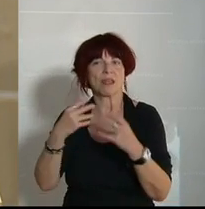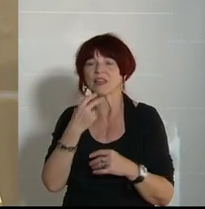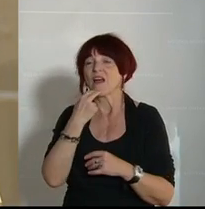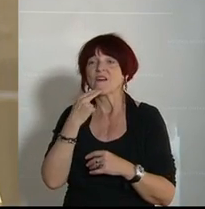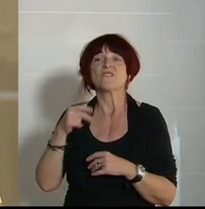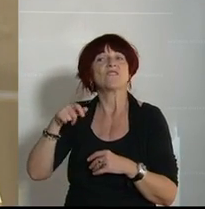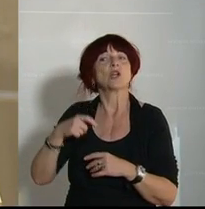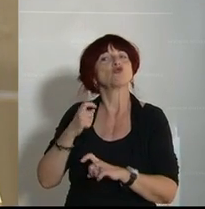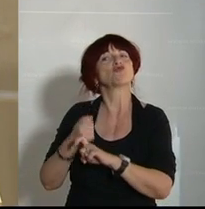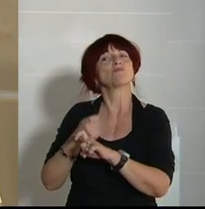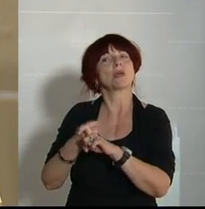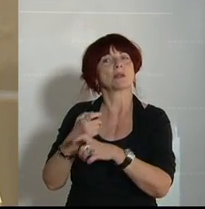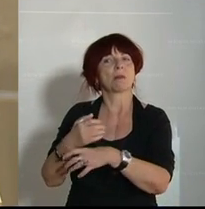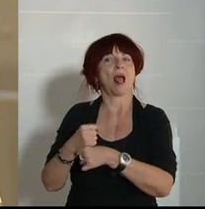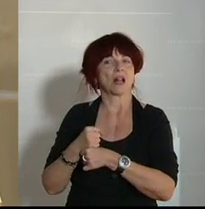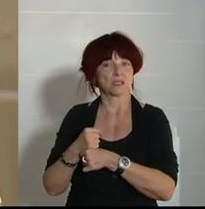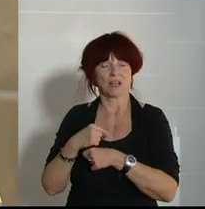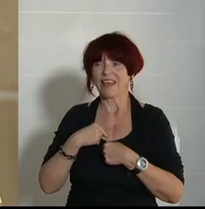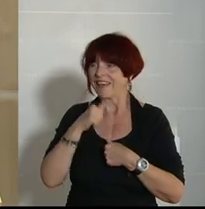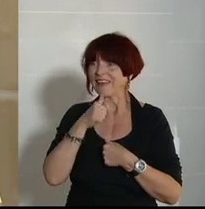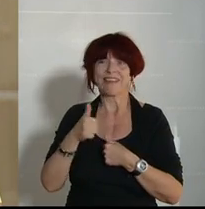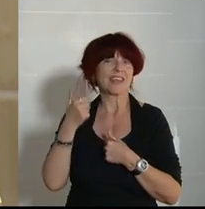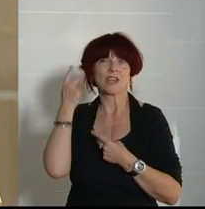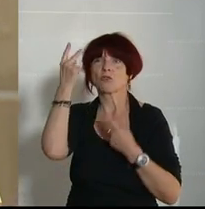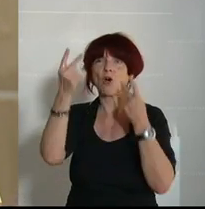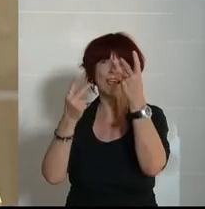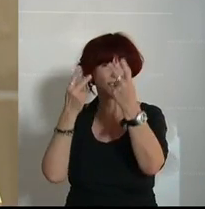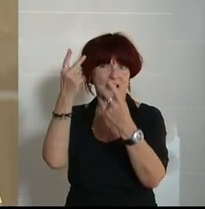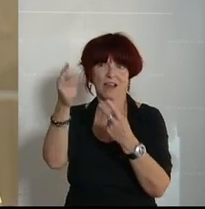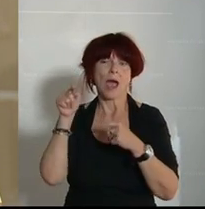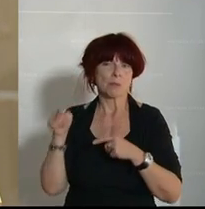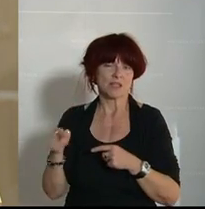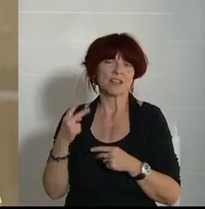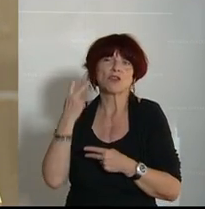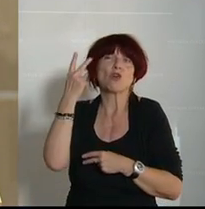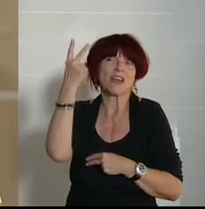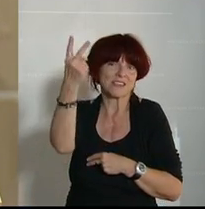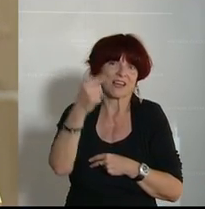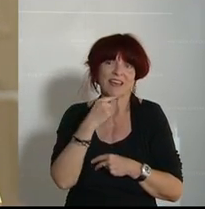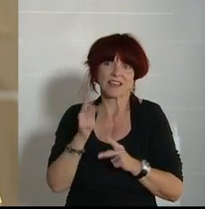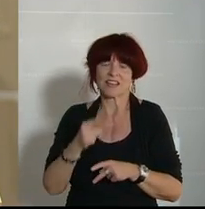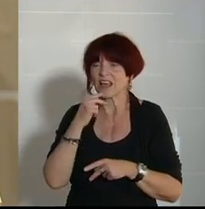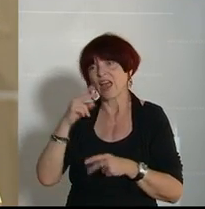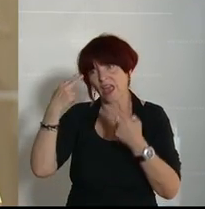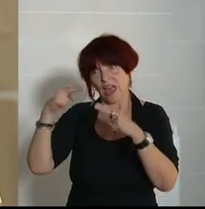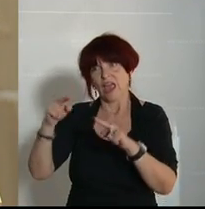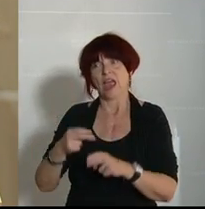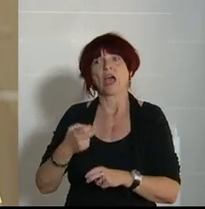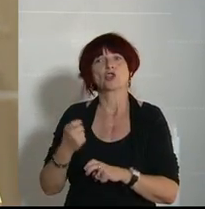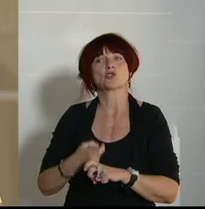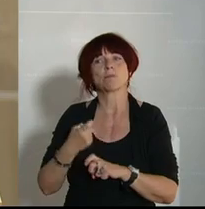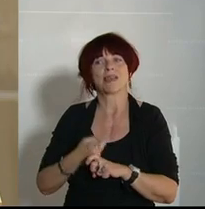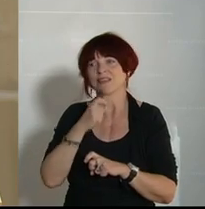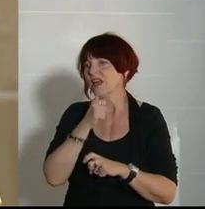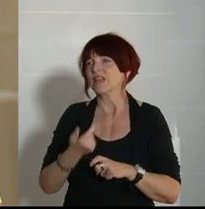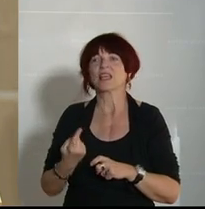ich bin kein Prophet und ich tue mich sehr schwer mit Voraussagen. Diese Voraussage ist sehr einfach, die Voraussage, dass der Herr Schmid in einem halben Jahr nicht mehr